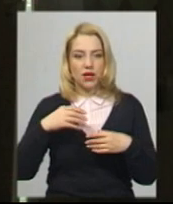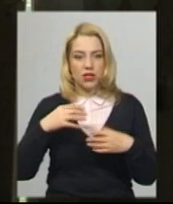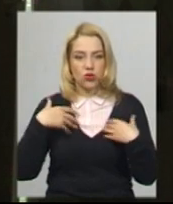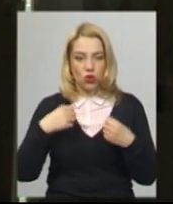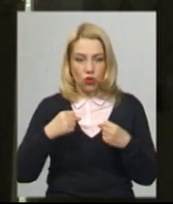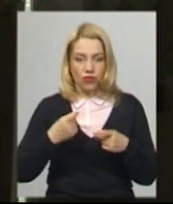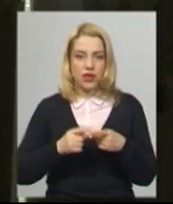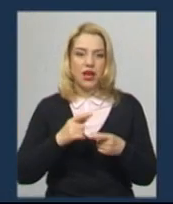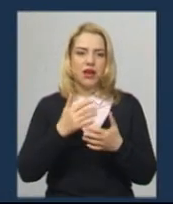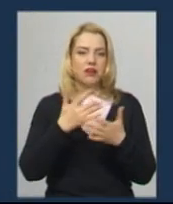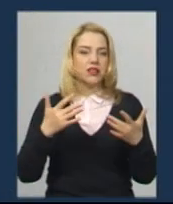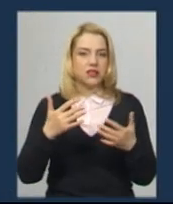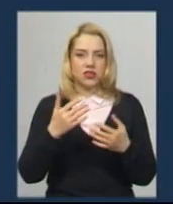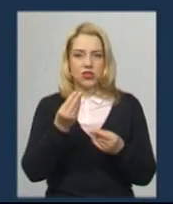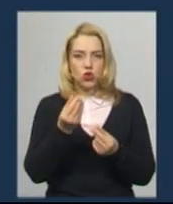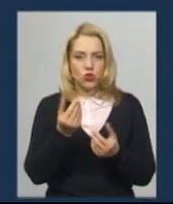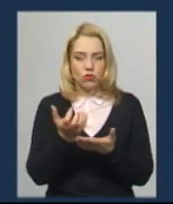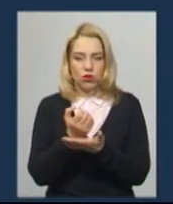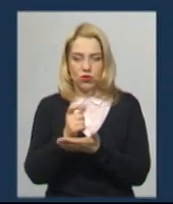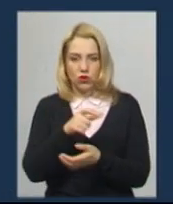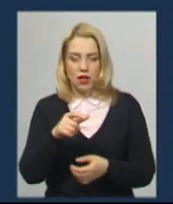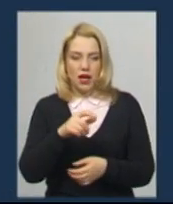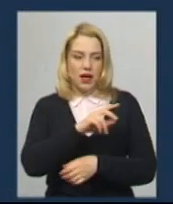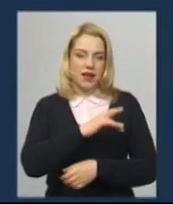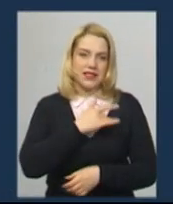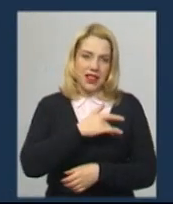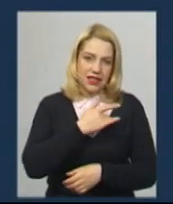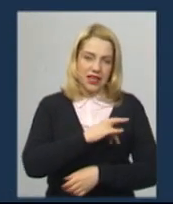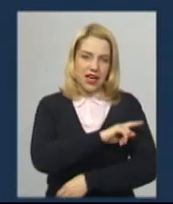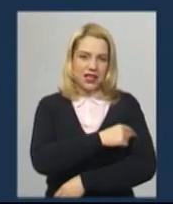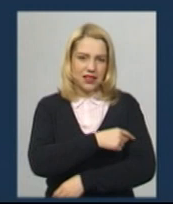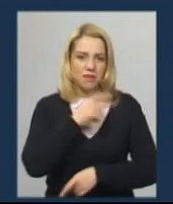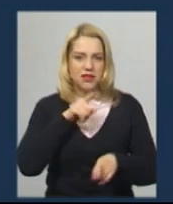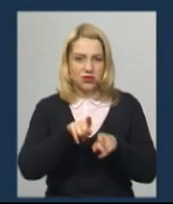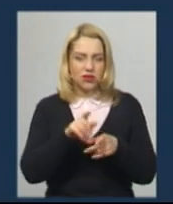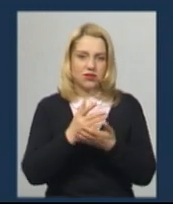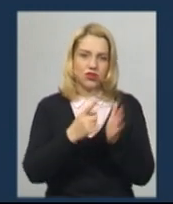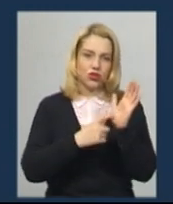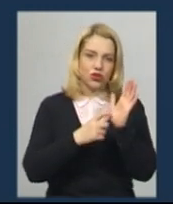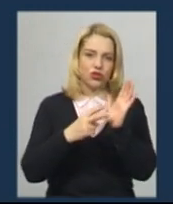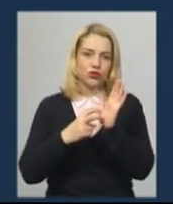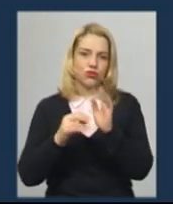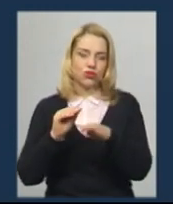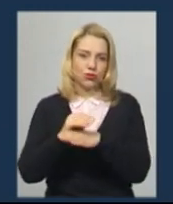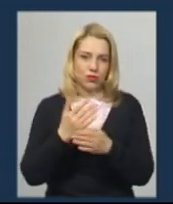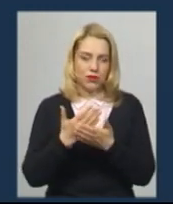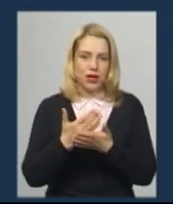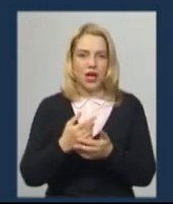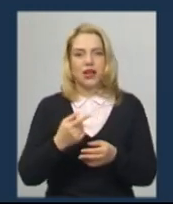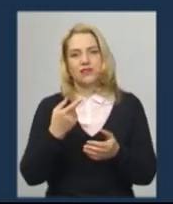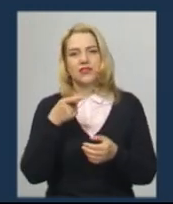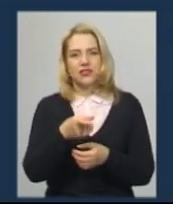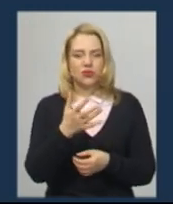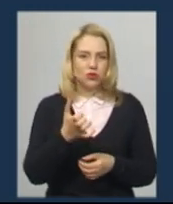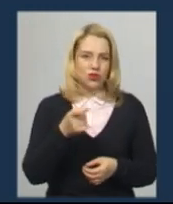додає Оксана Піддубна. За березень санітарки, молодший персонал отримав приблизно 600-700 гривень. Середні десь півтори тисячі, там